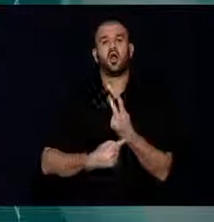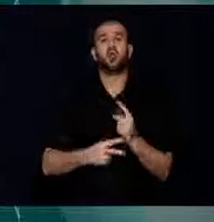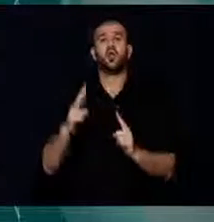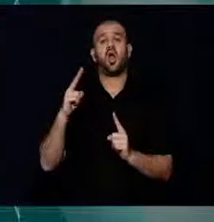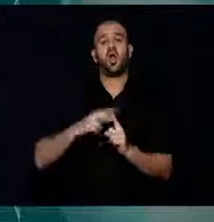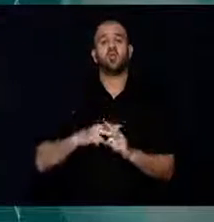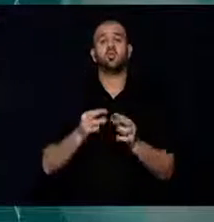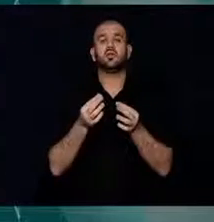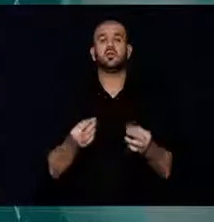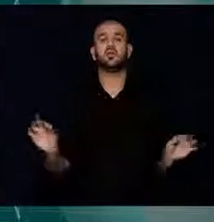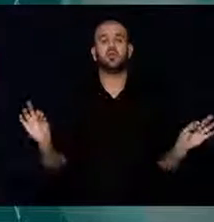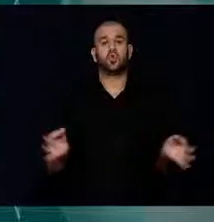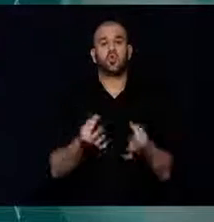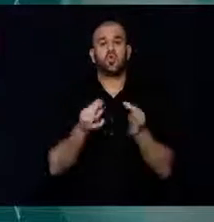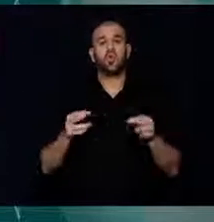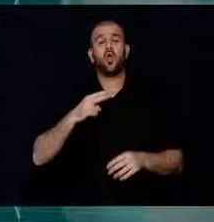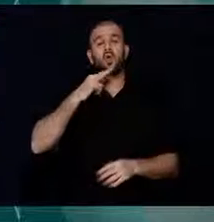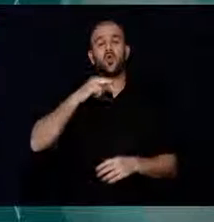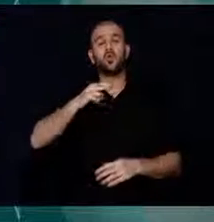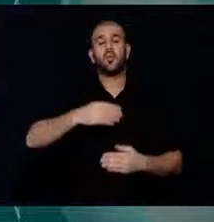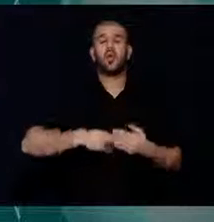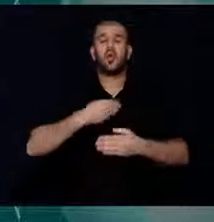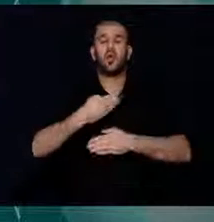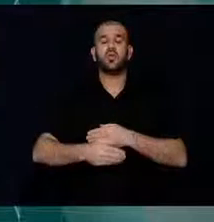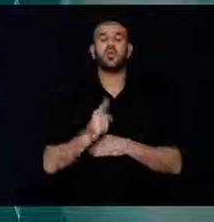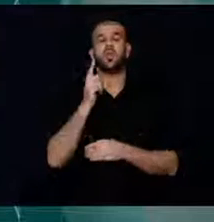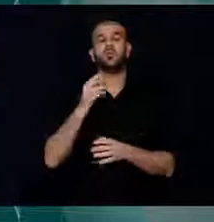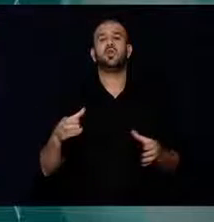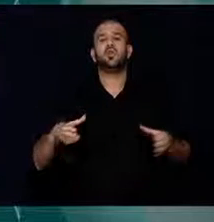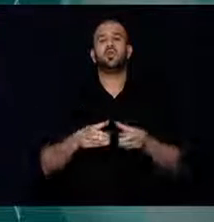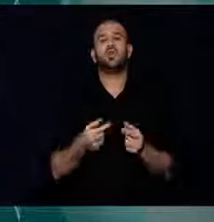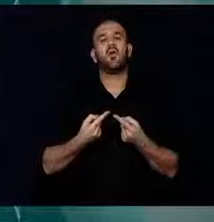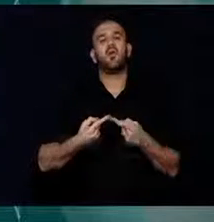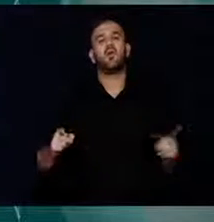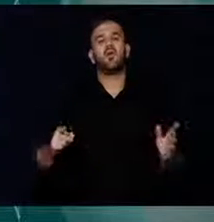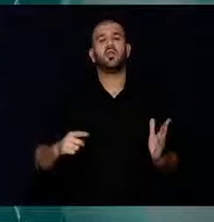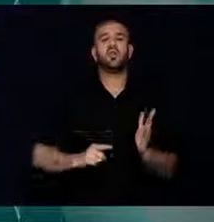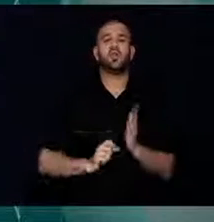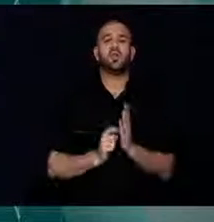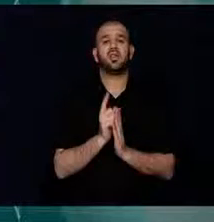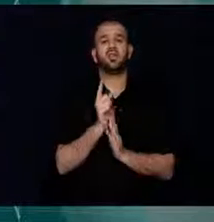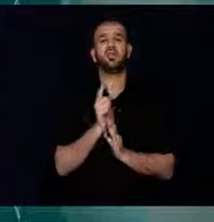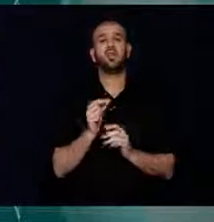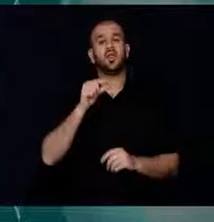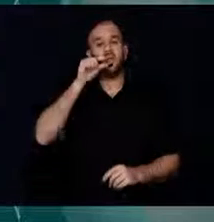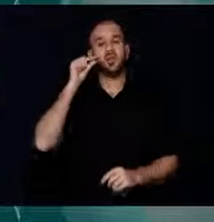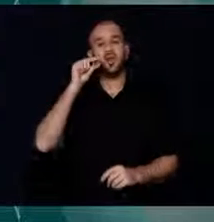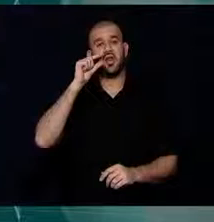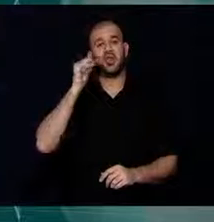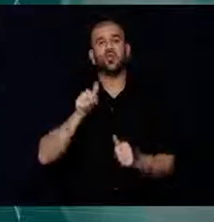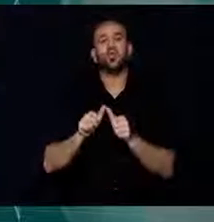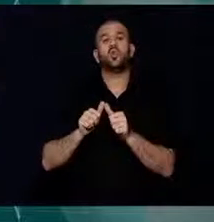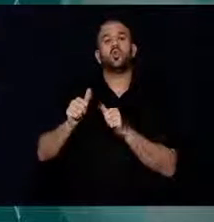çalıştırmasıyla, Merkezin bir bölümünün temeline çimento döküldü.